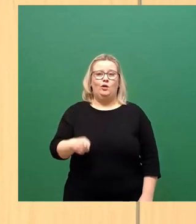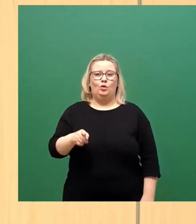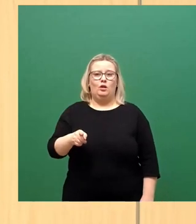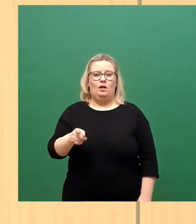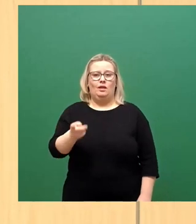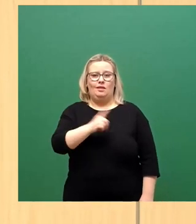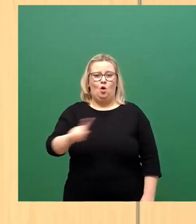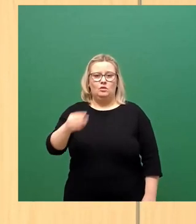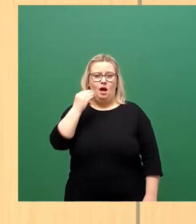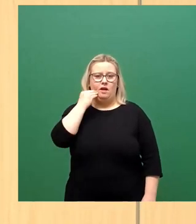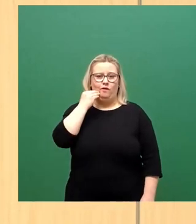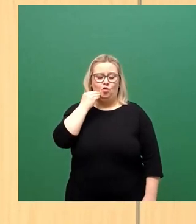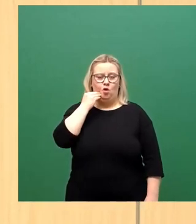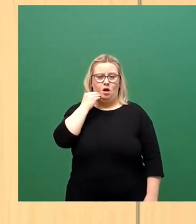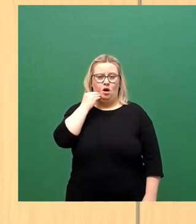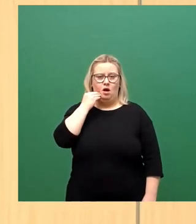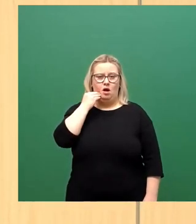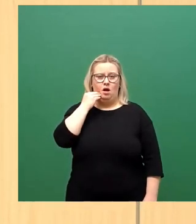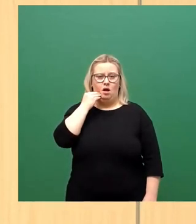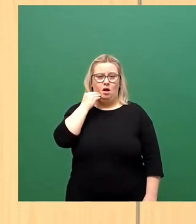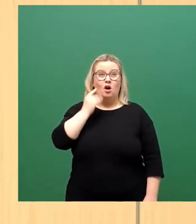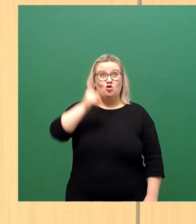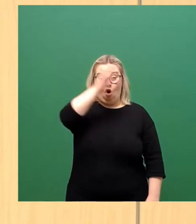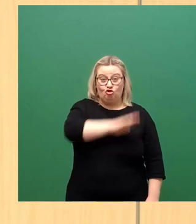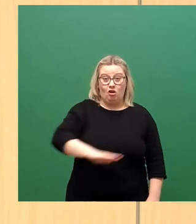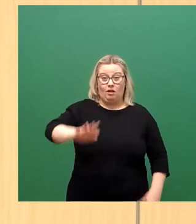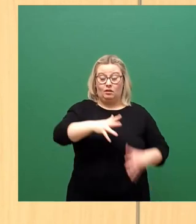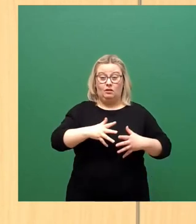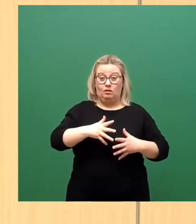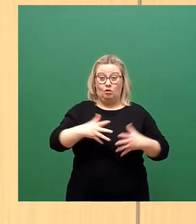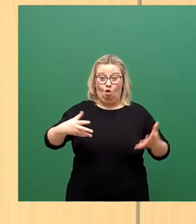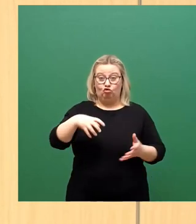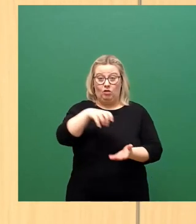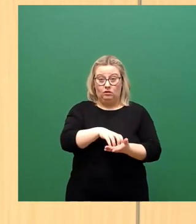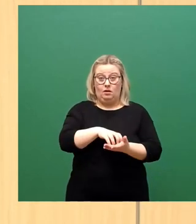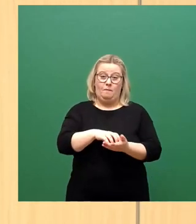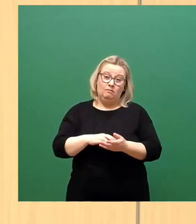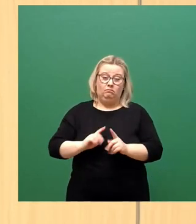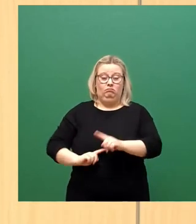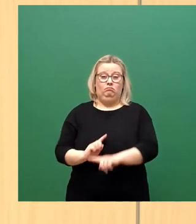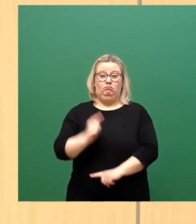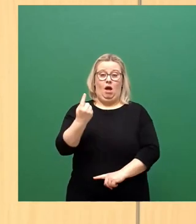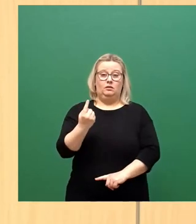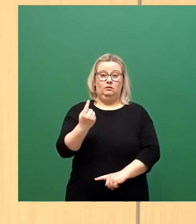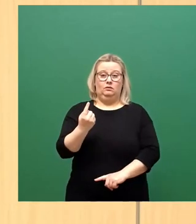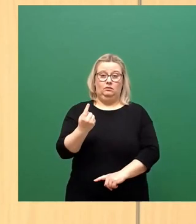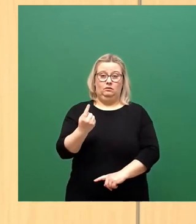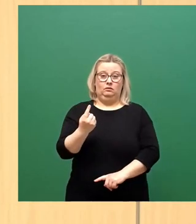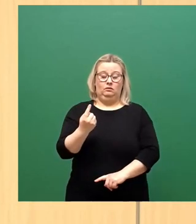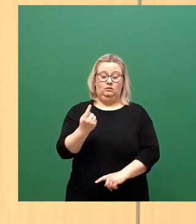Abstand die höchste Zahl aller deutschen Großstädte. Wir wollten mit unserem Eilantrag zeitiges,